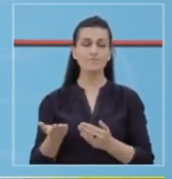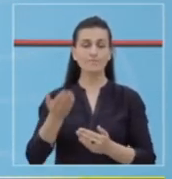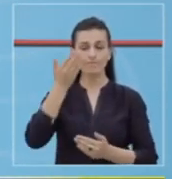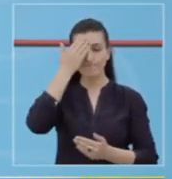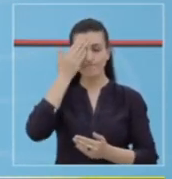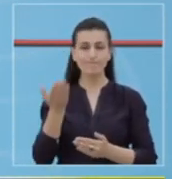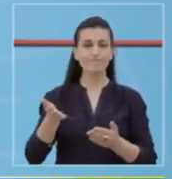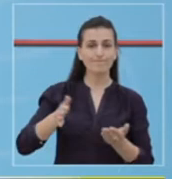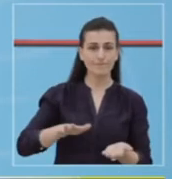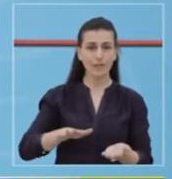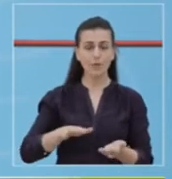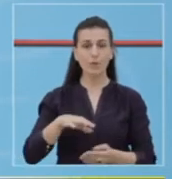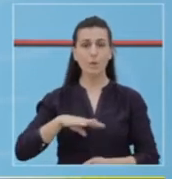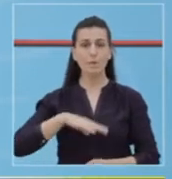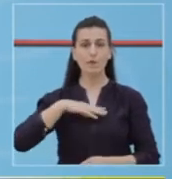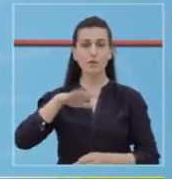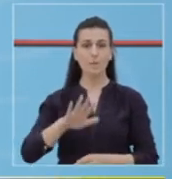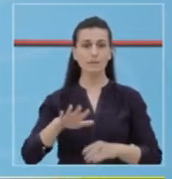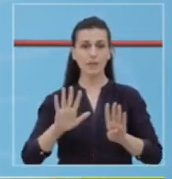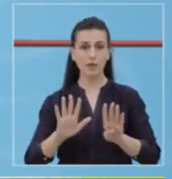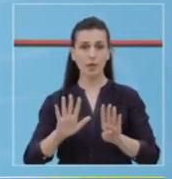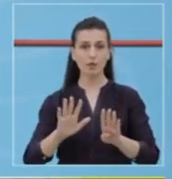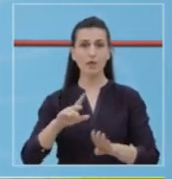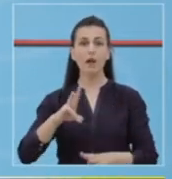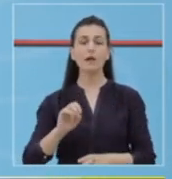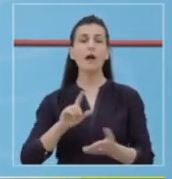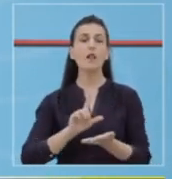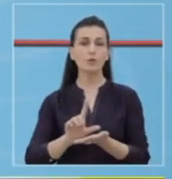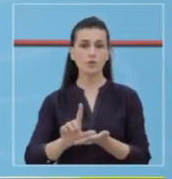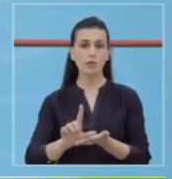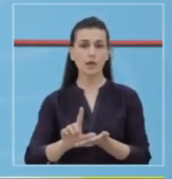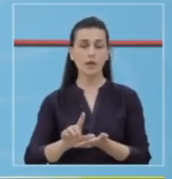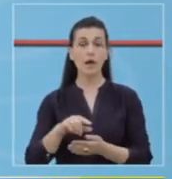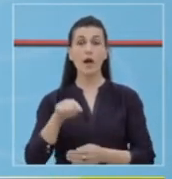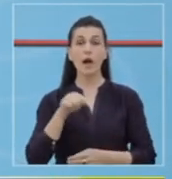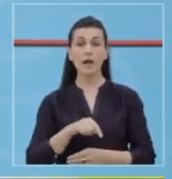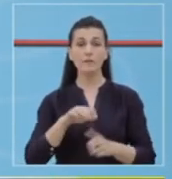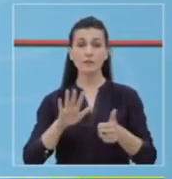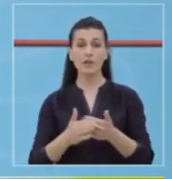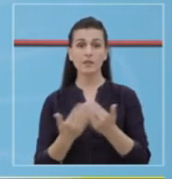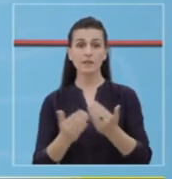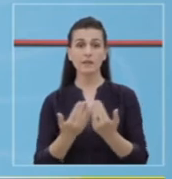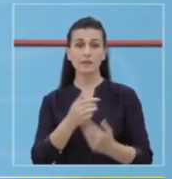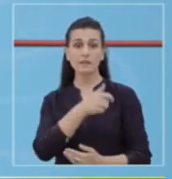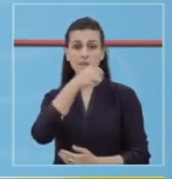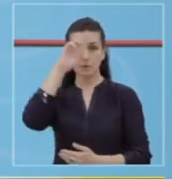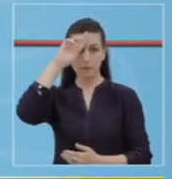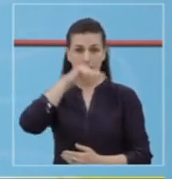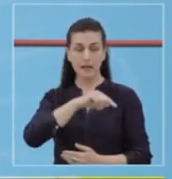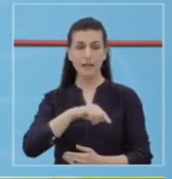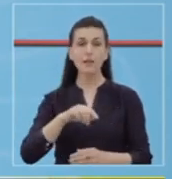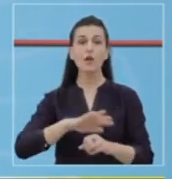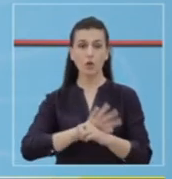një pacient 59 vjeq nga Lushnja, i shëruar prej 6 ditësh në terapii intensive, i konfirmuar me COVID